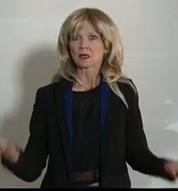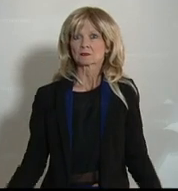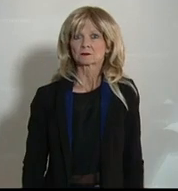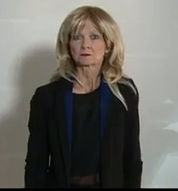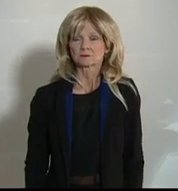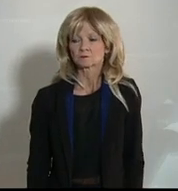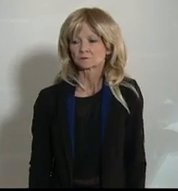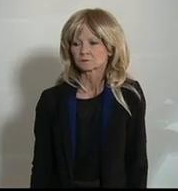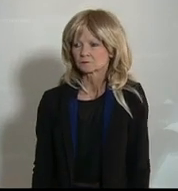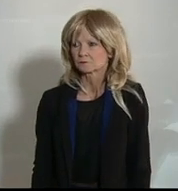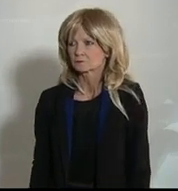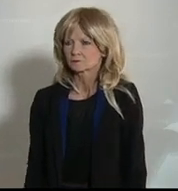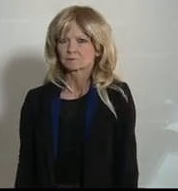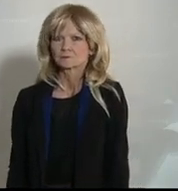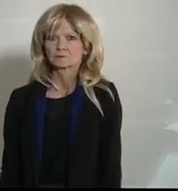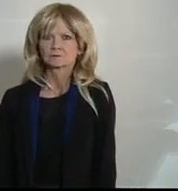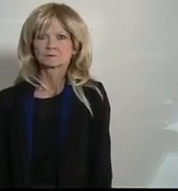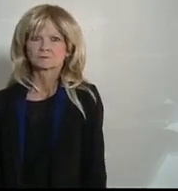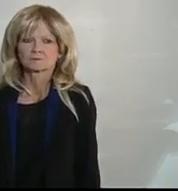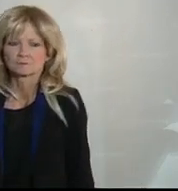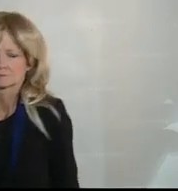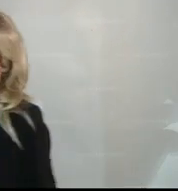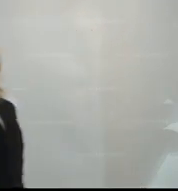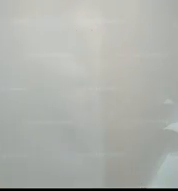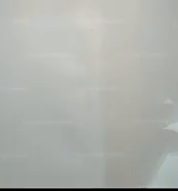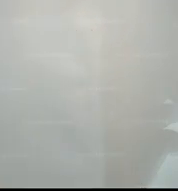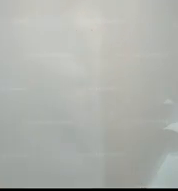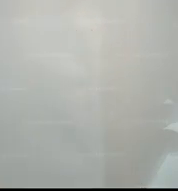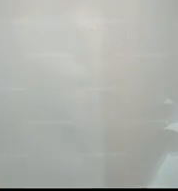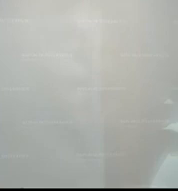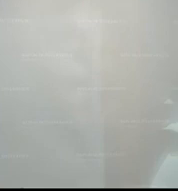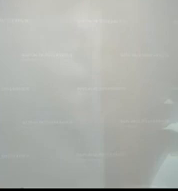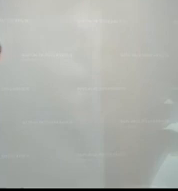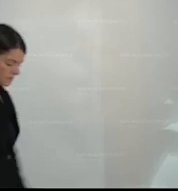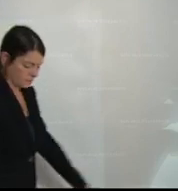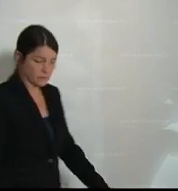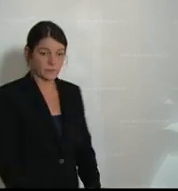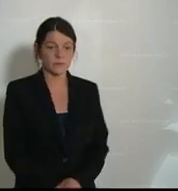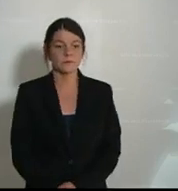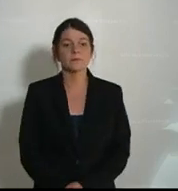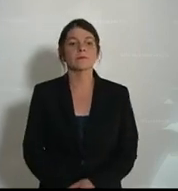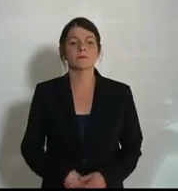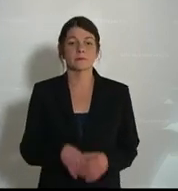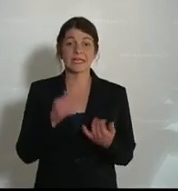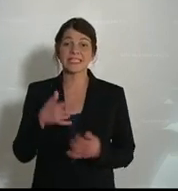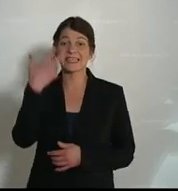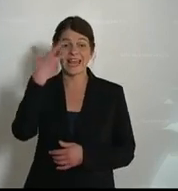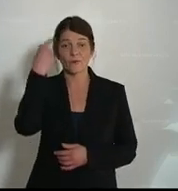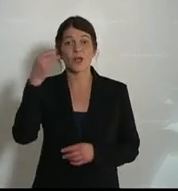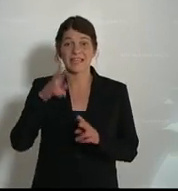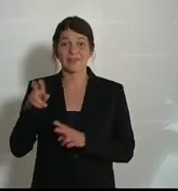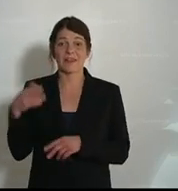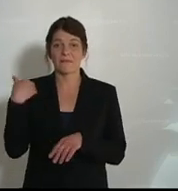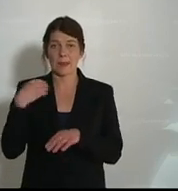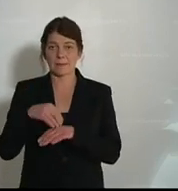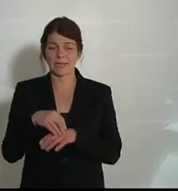Nach Johannes Margrethe kommen nun die drei Volksanwälte an die Reihe. Als erster